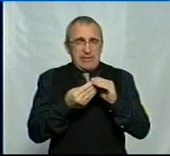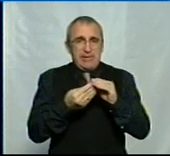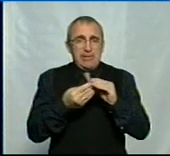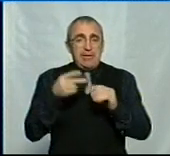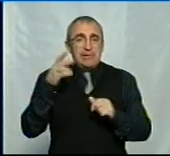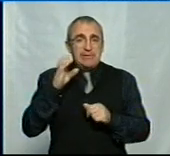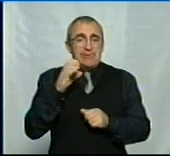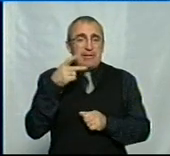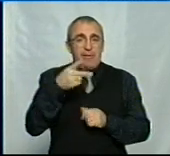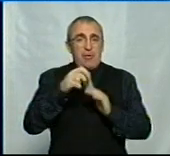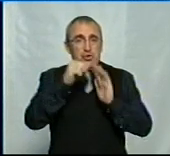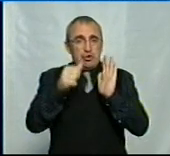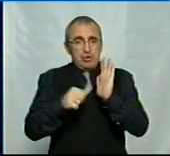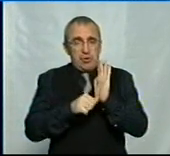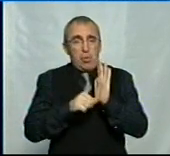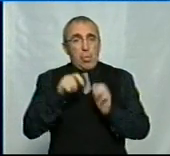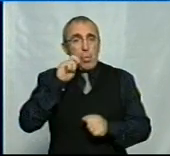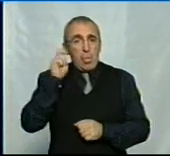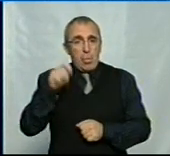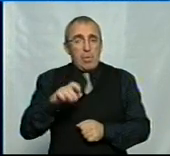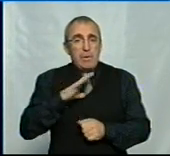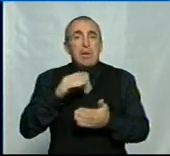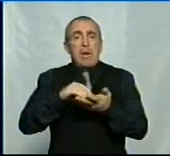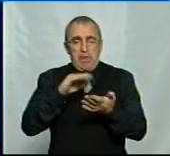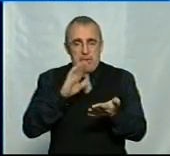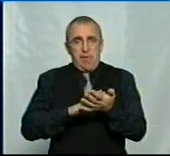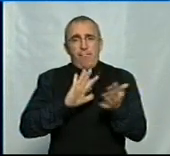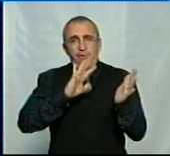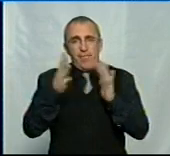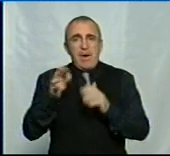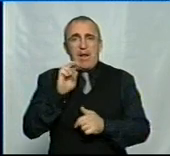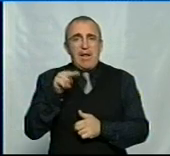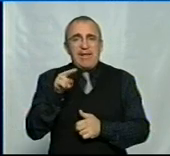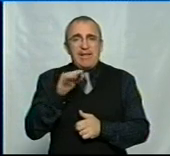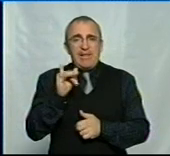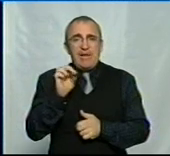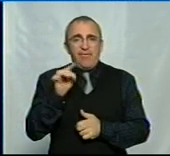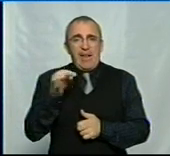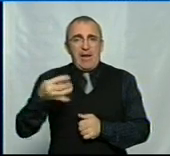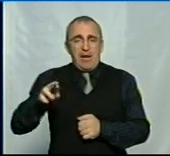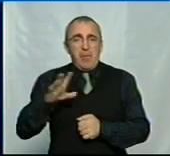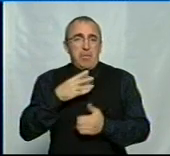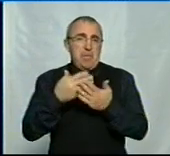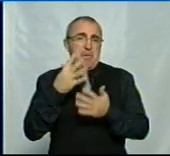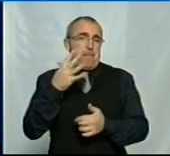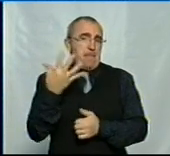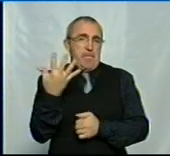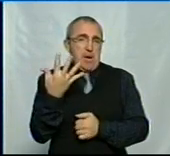з 2016 року в Україні такі реєструвалися випадки дифтерії. Їх було біля п'яти. А